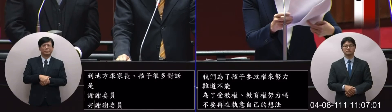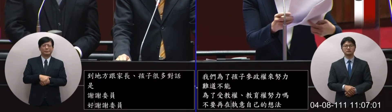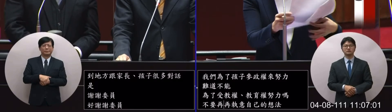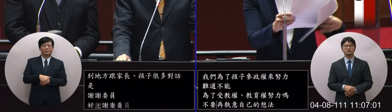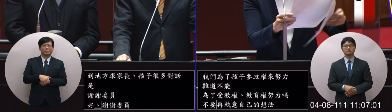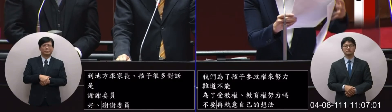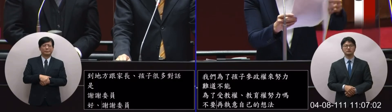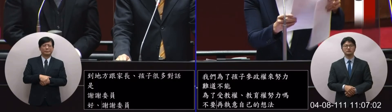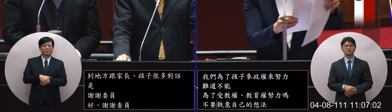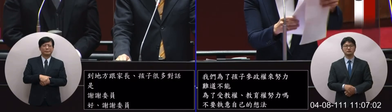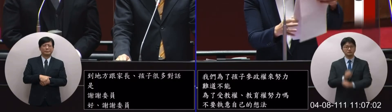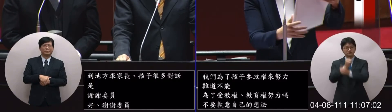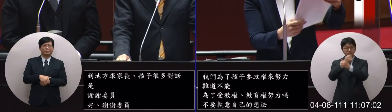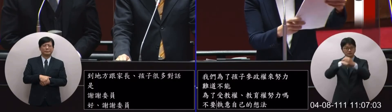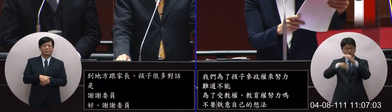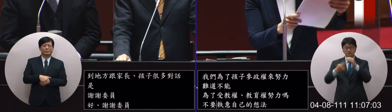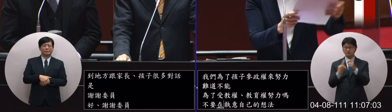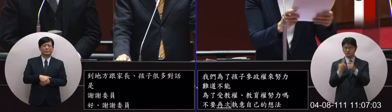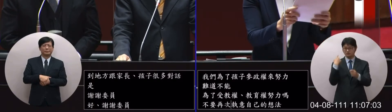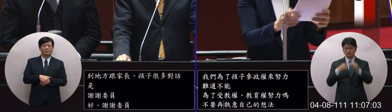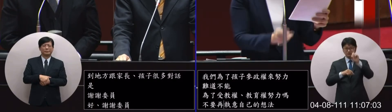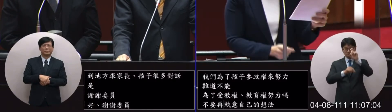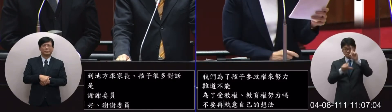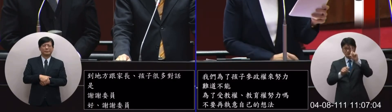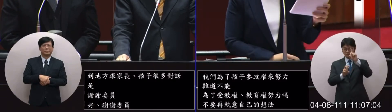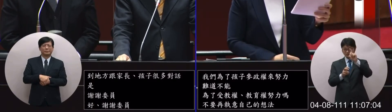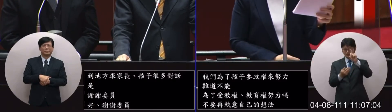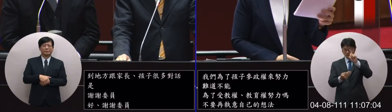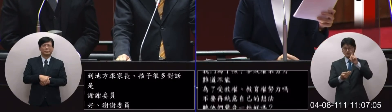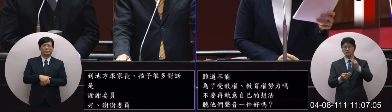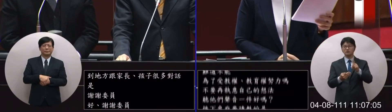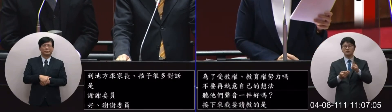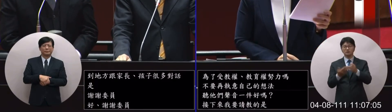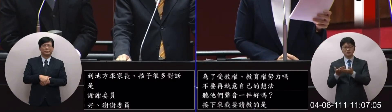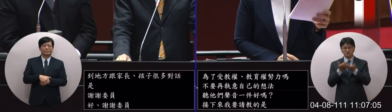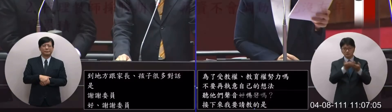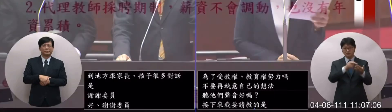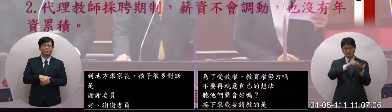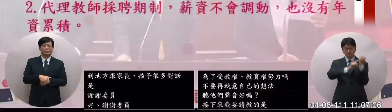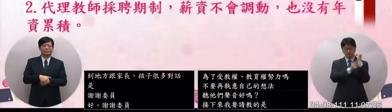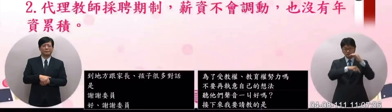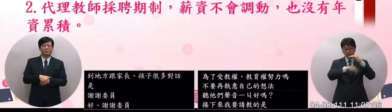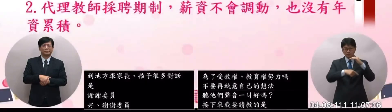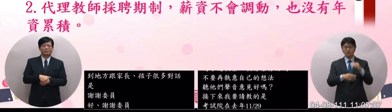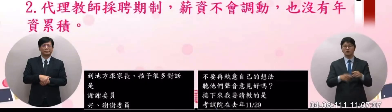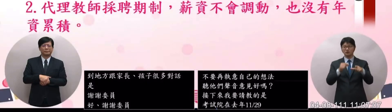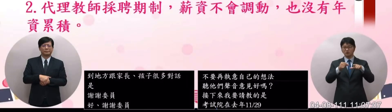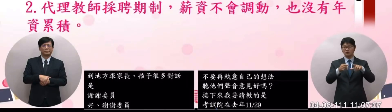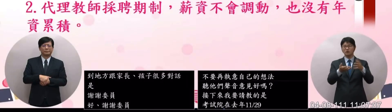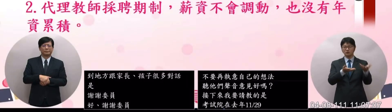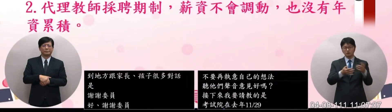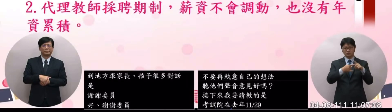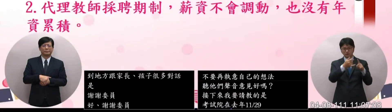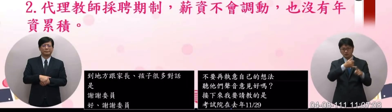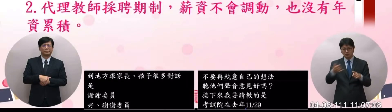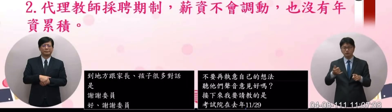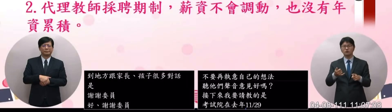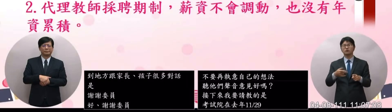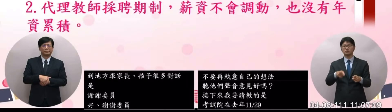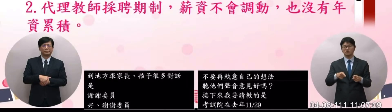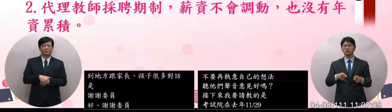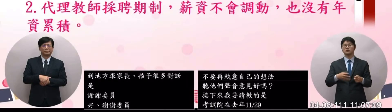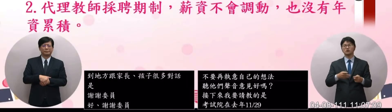我們考試院在去年11月29號有送建立法院有關於公務人員服務法的修正草案